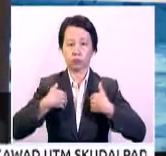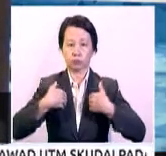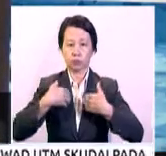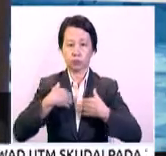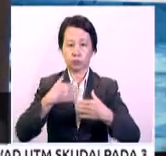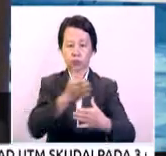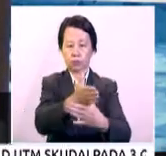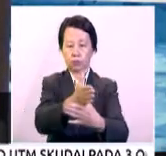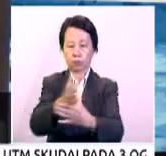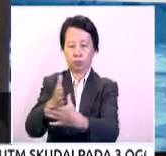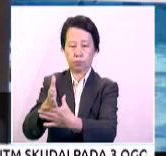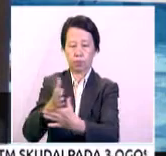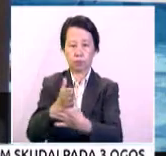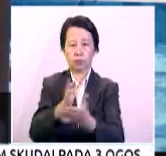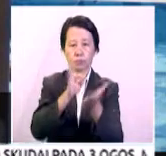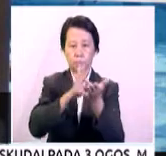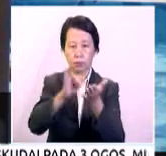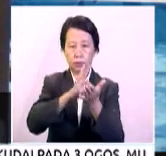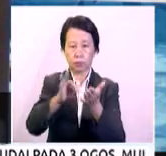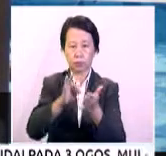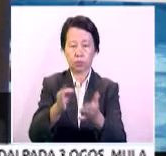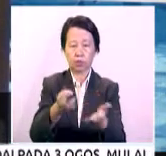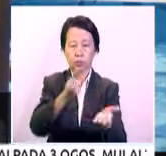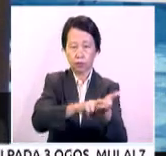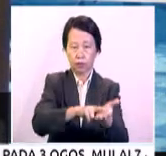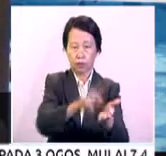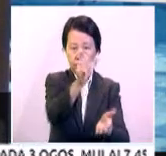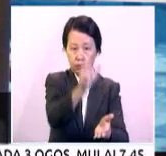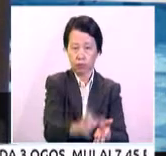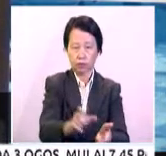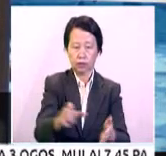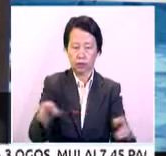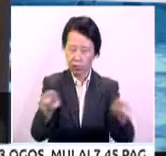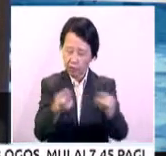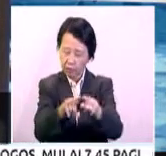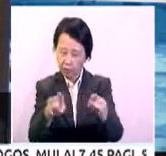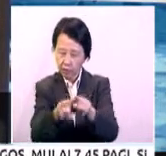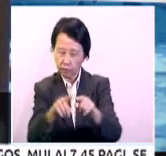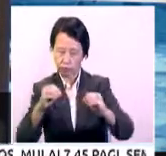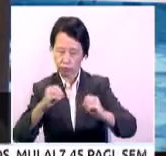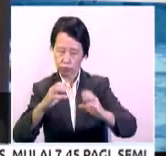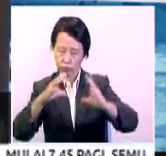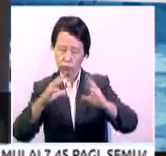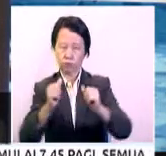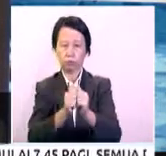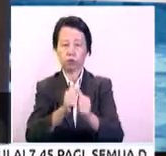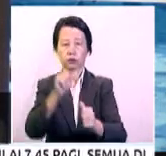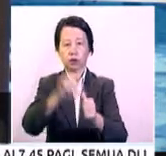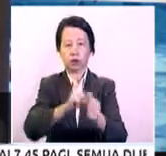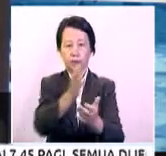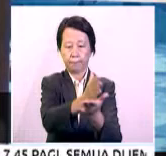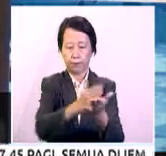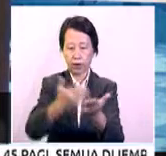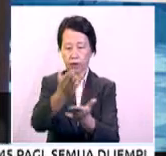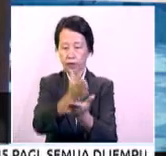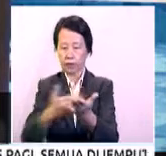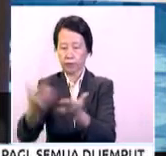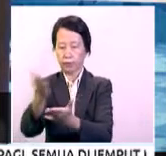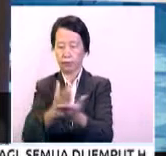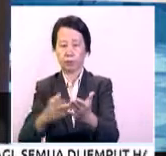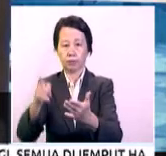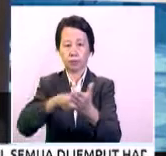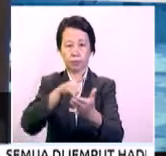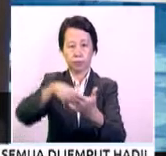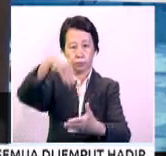pembahagian bilangan pemilih berdaftar yang hampir sama banyak bagi setiap bahagian-bahagian pilihan raya